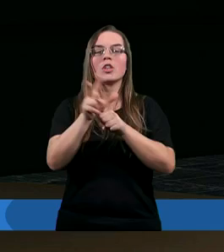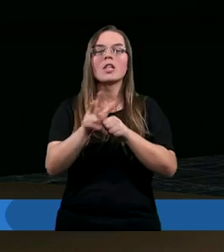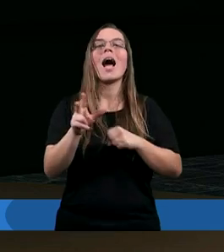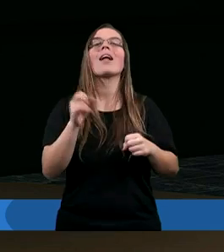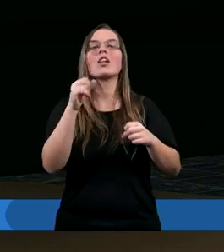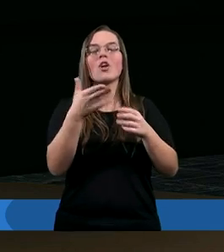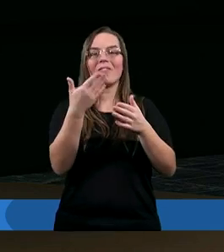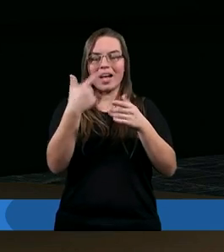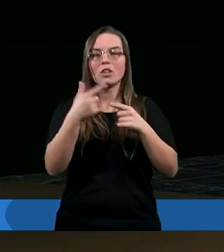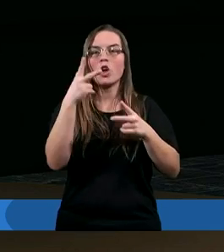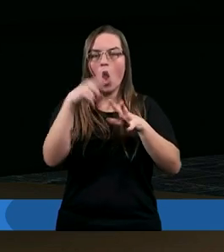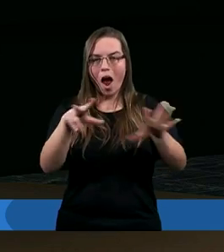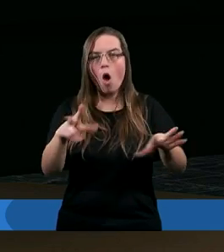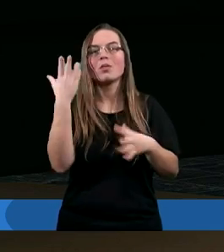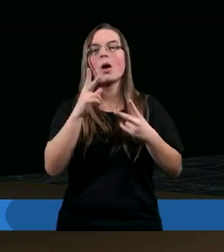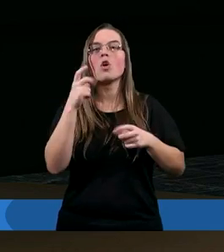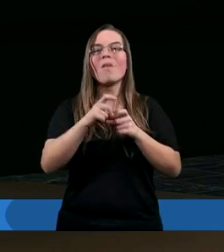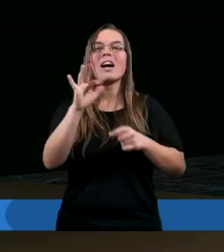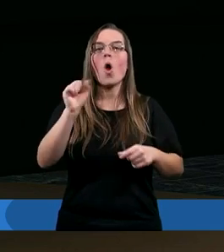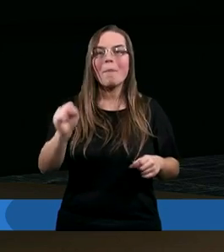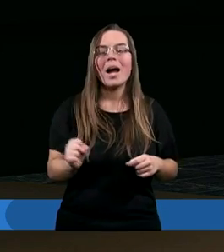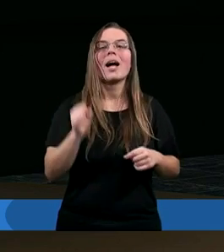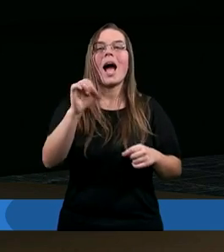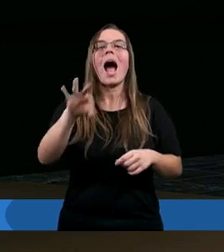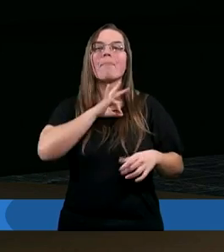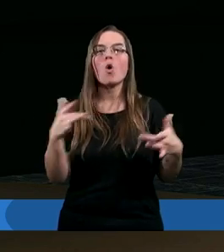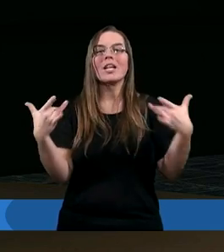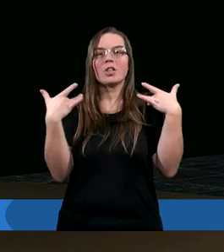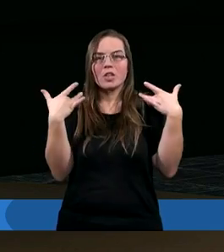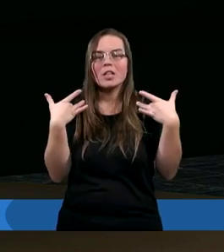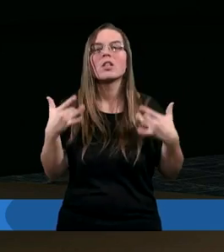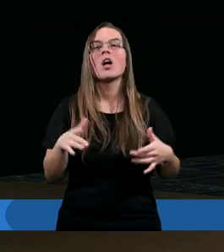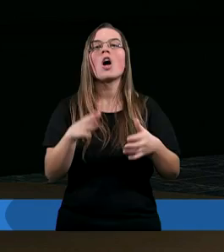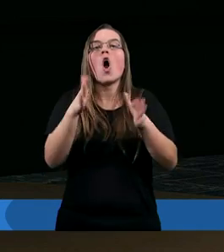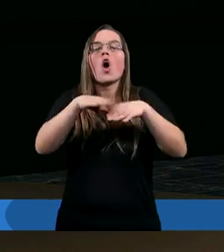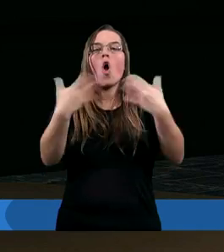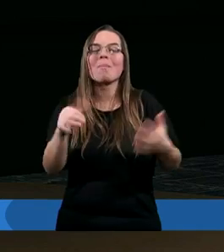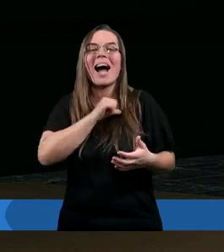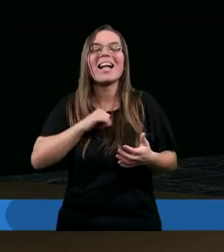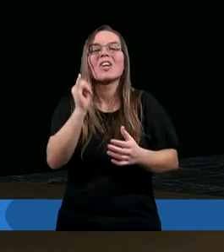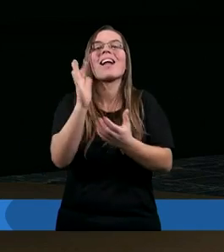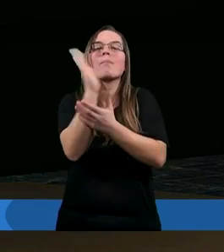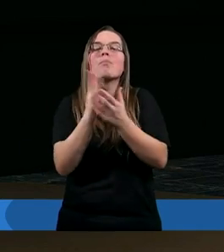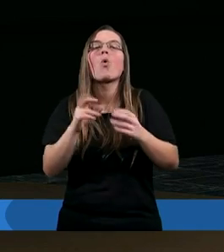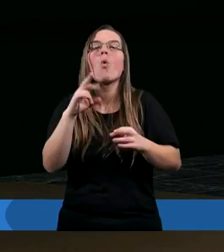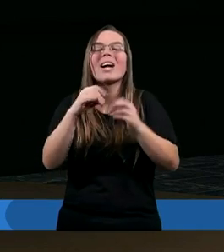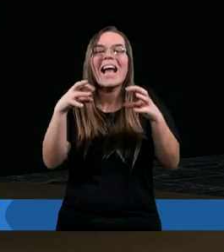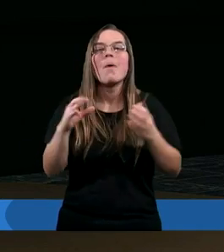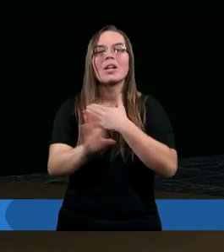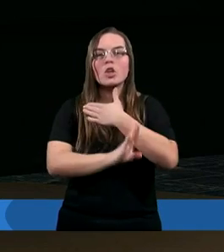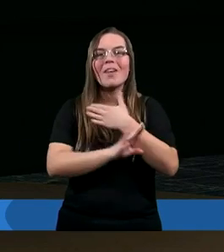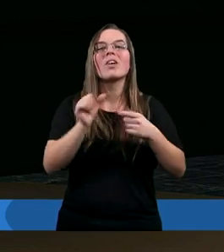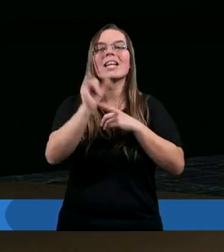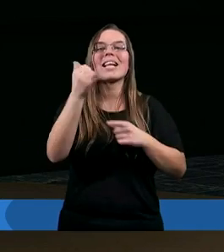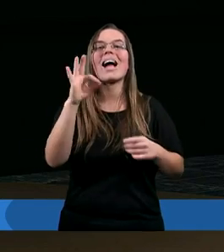dwadzieścia osiem. To są słowa Hioba. A moje życie rozpada się jak spróchniałe drzewo lub